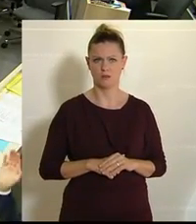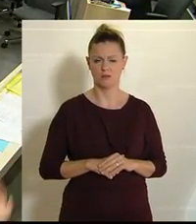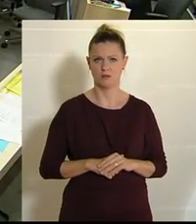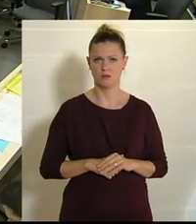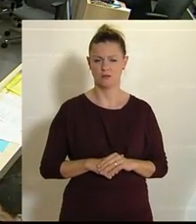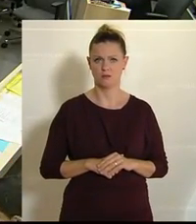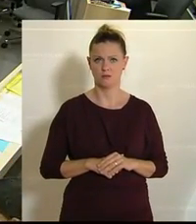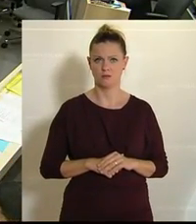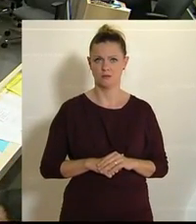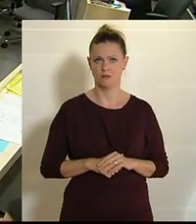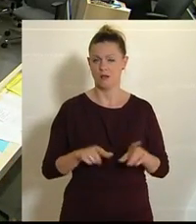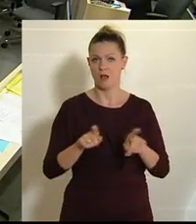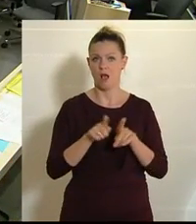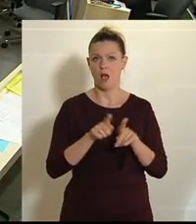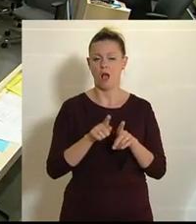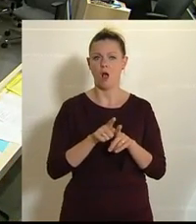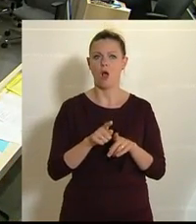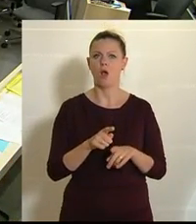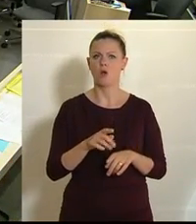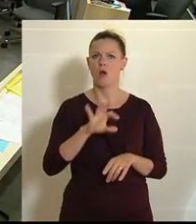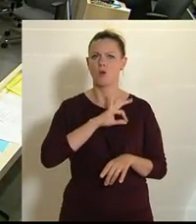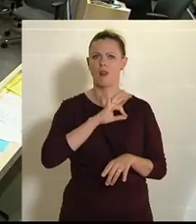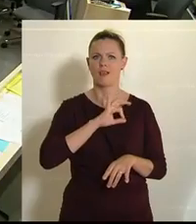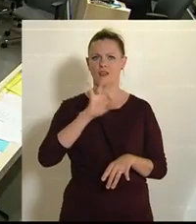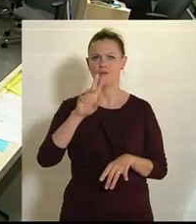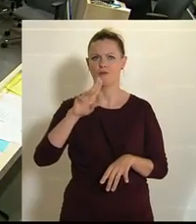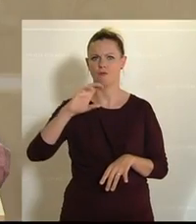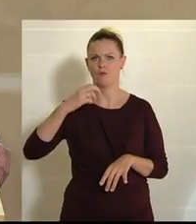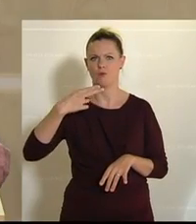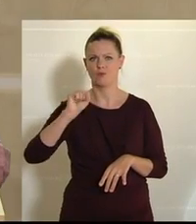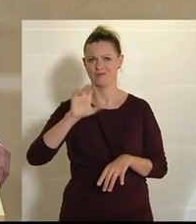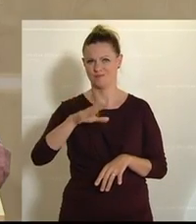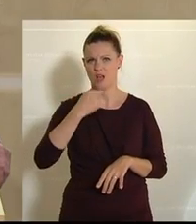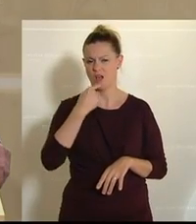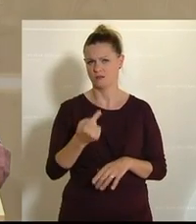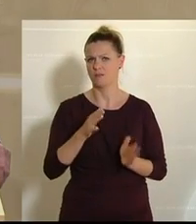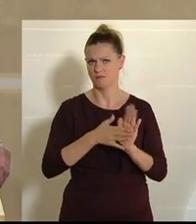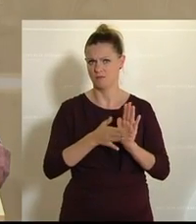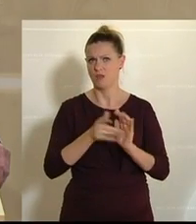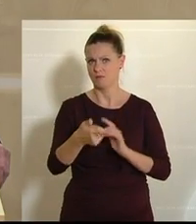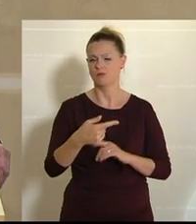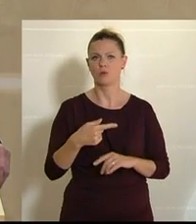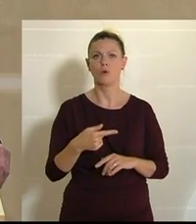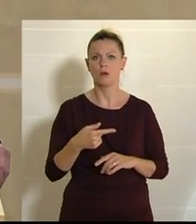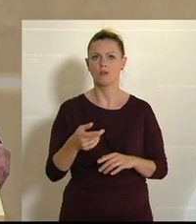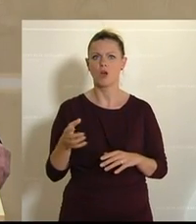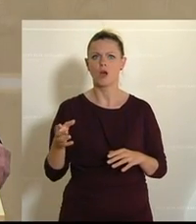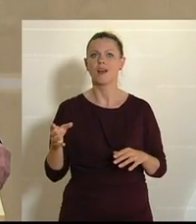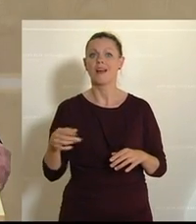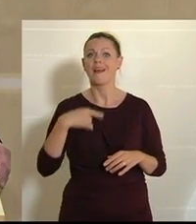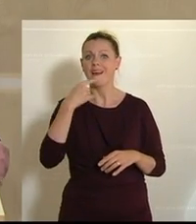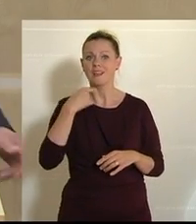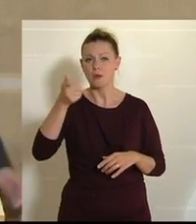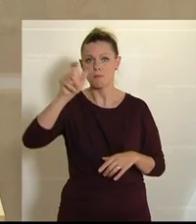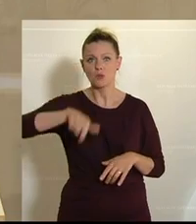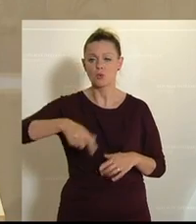Und ich darf außer dem Kollegen Fuchs schon bestätigen in seiner Aussage, Sie reden mit uns, aber Sie hören uns nicht zu. Und das